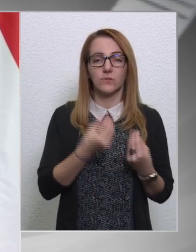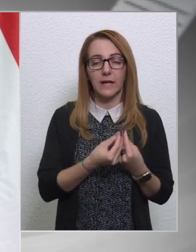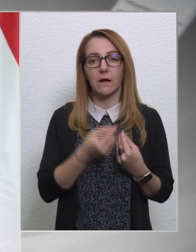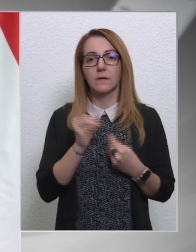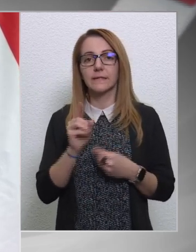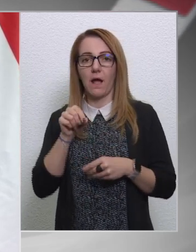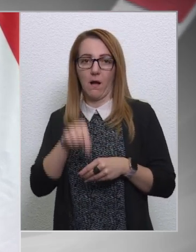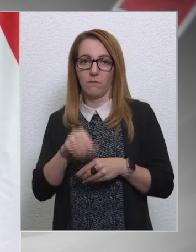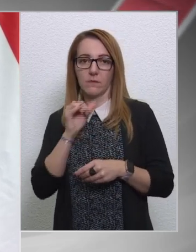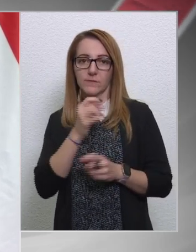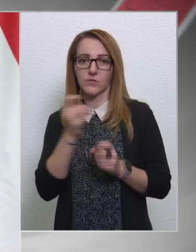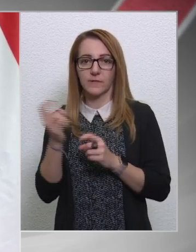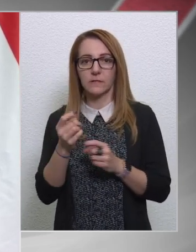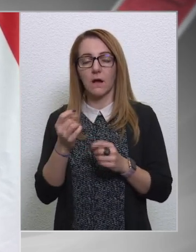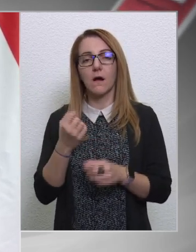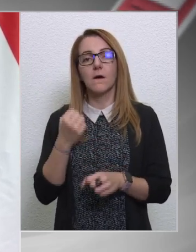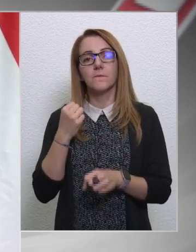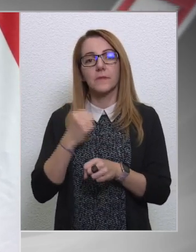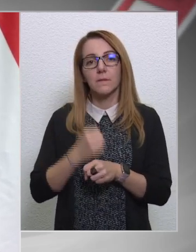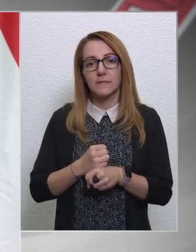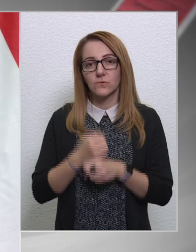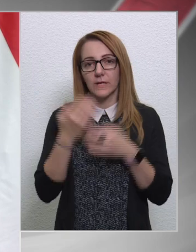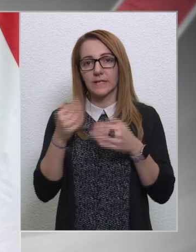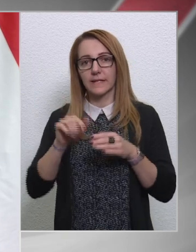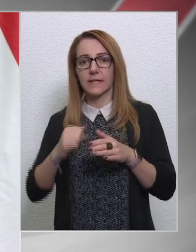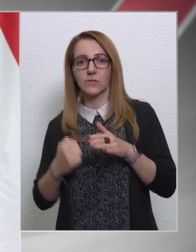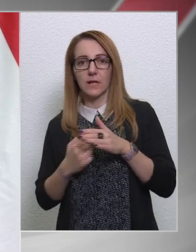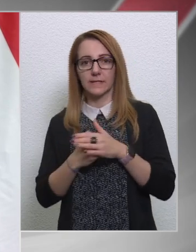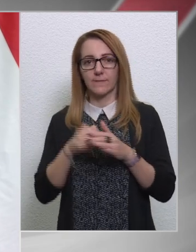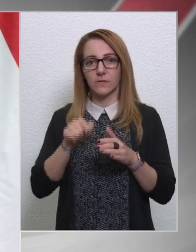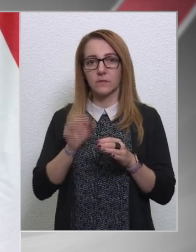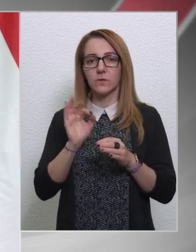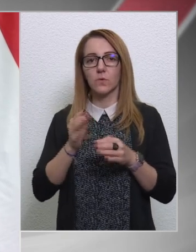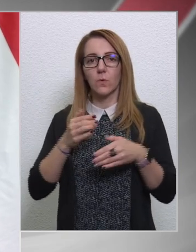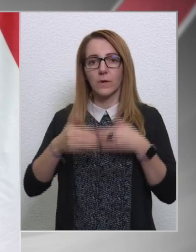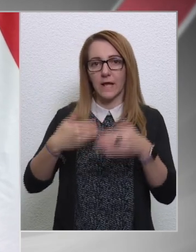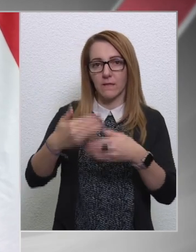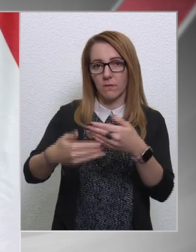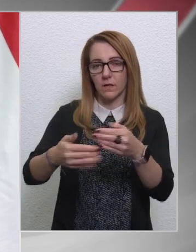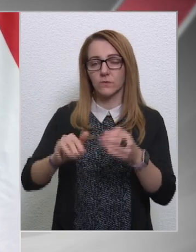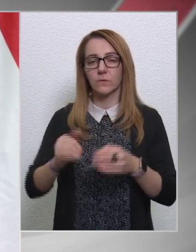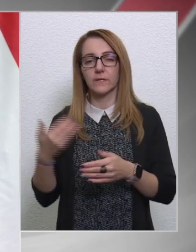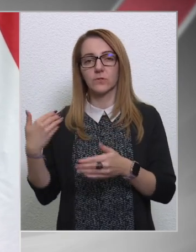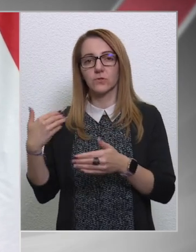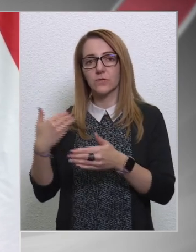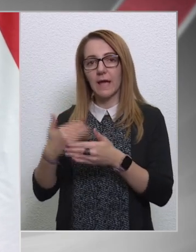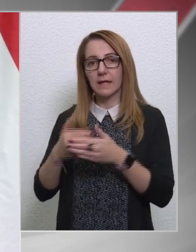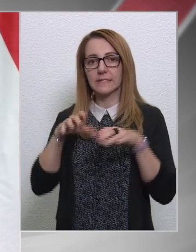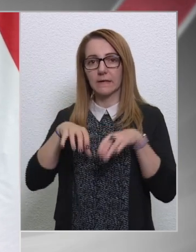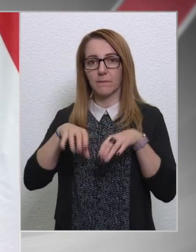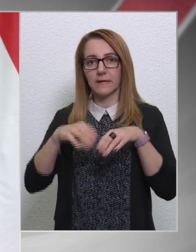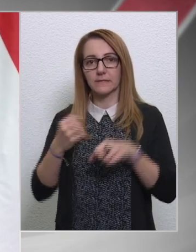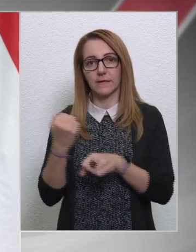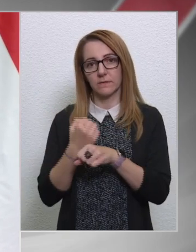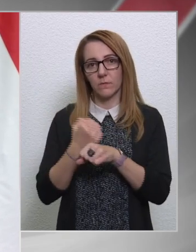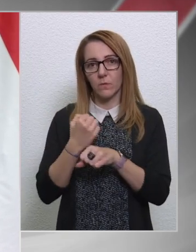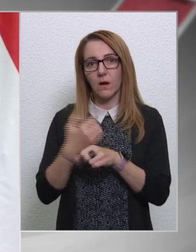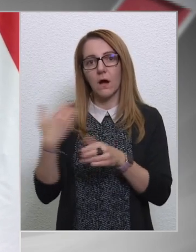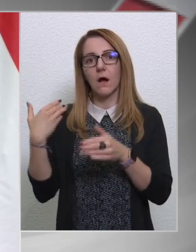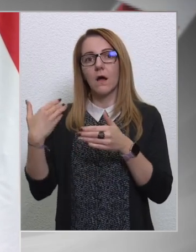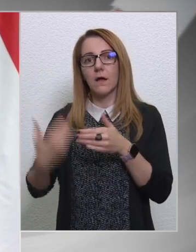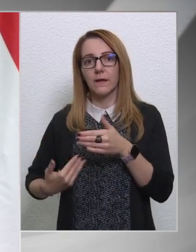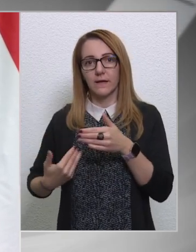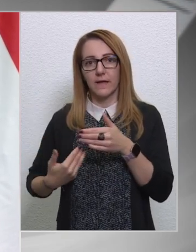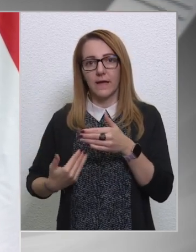vita, hiszen a bizottság értékelés alátámasztja azt, hogy jó irányban haladunk, és az eddig megtett munka, az